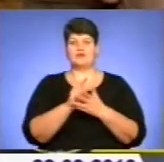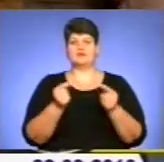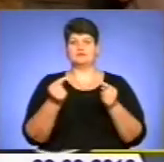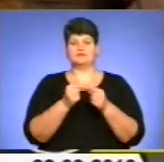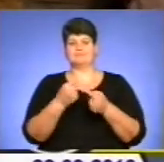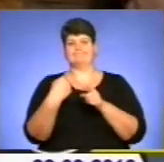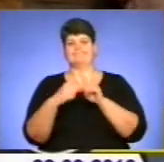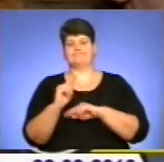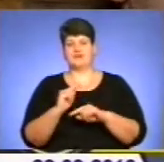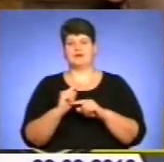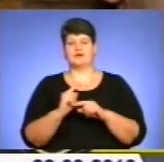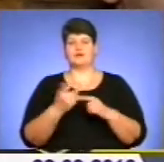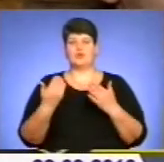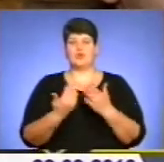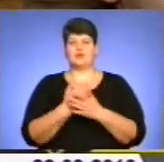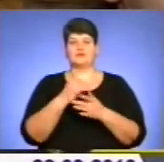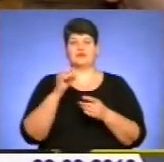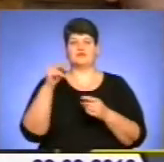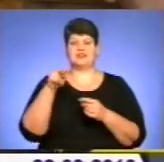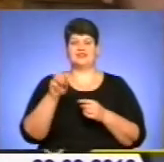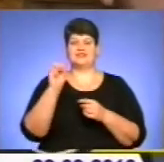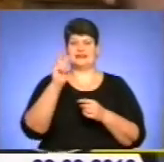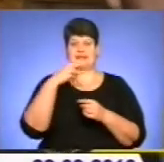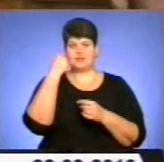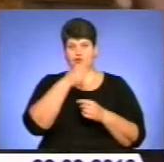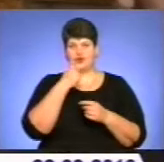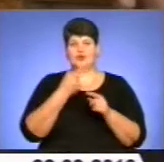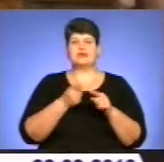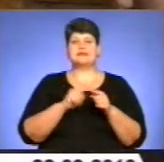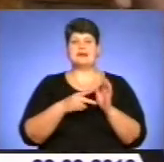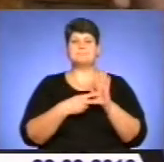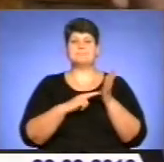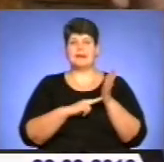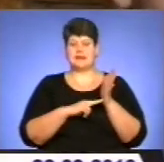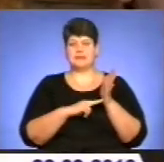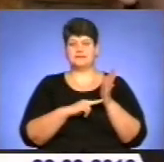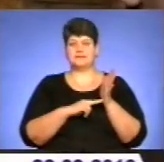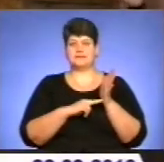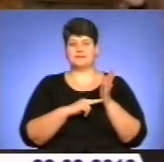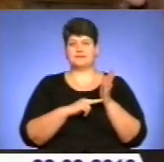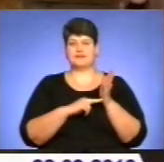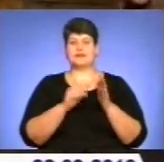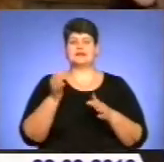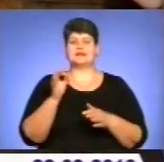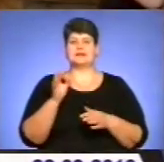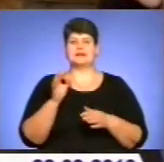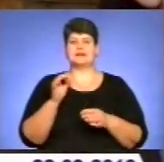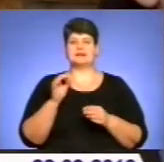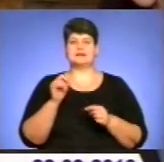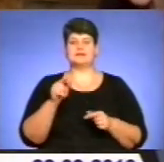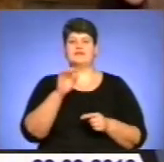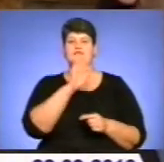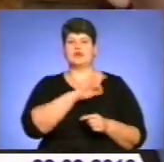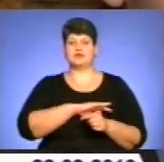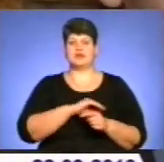навпаки. Чарова нова, це 2013 року, це плани землекористування, які необхідно